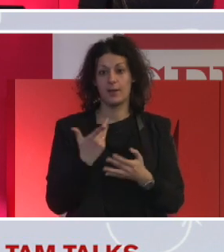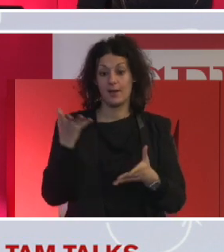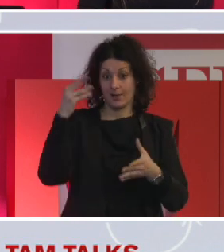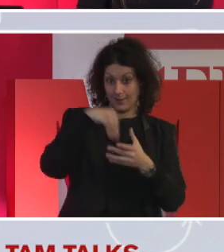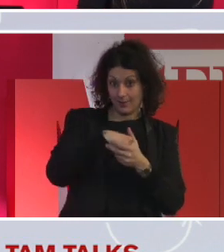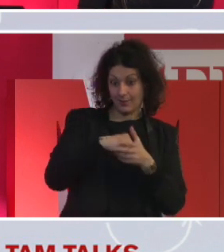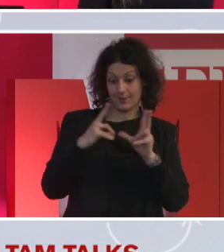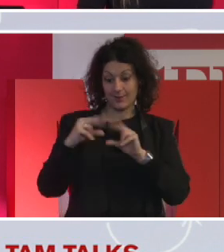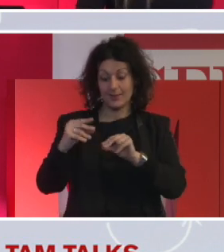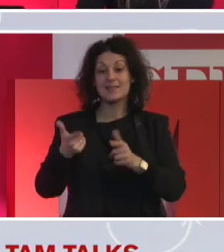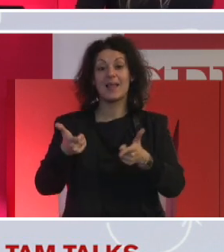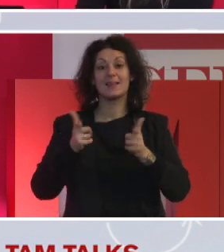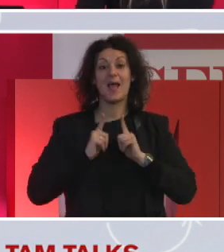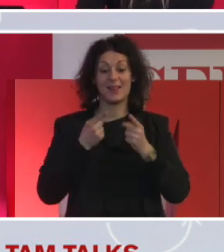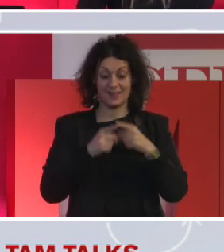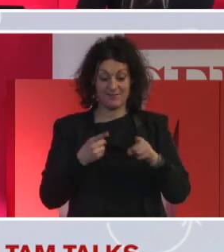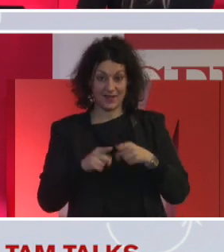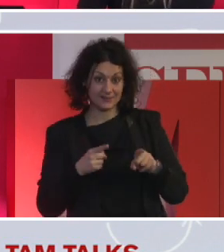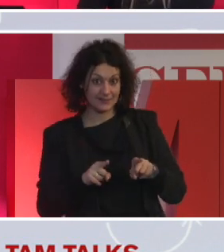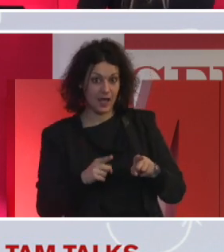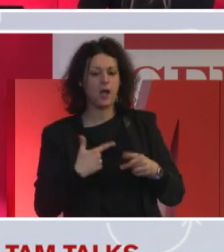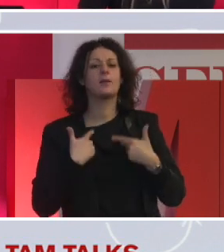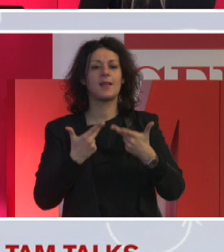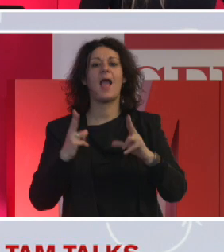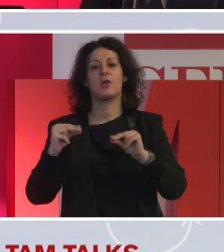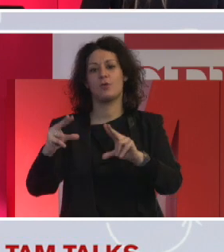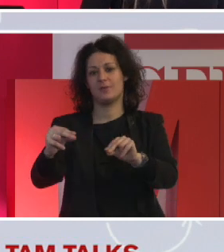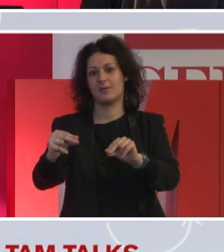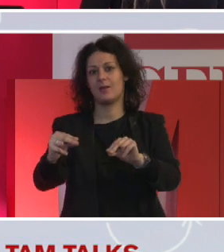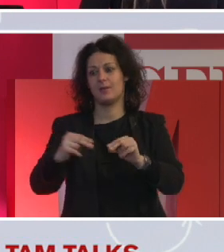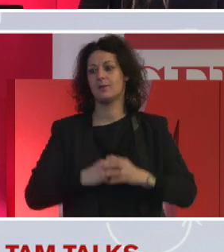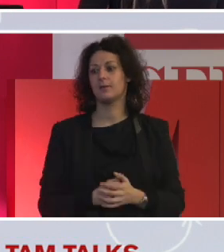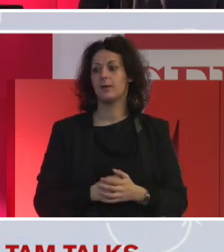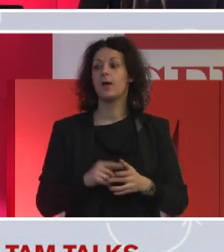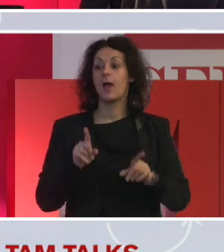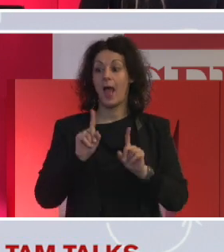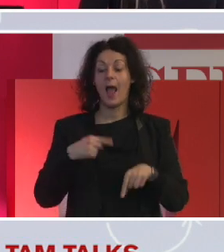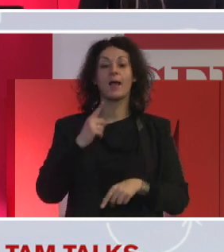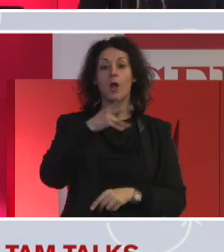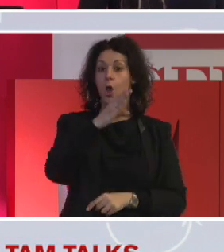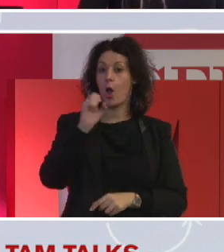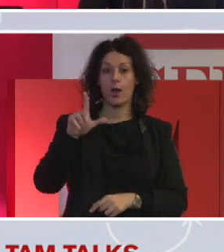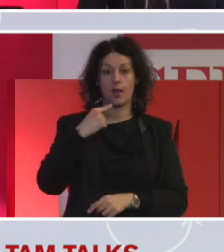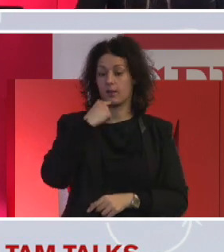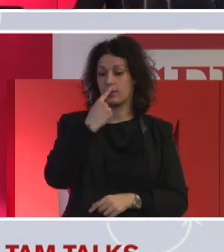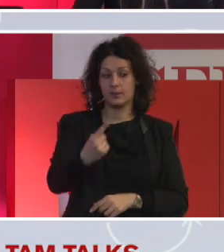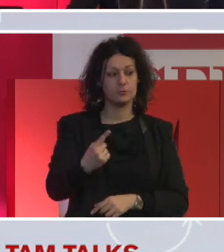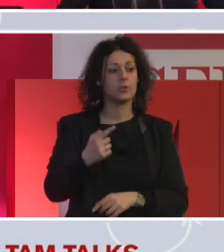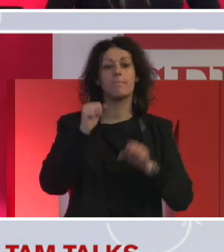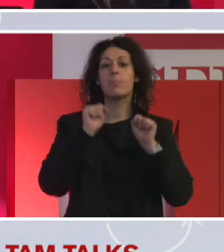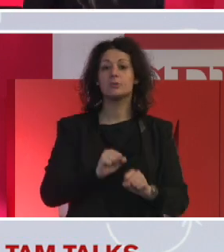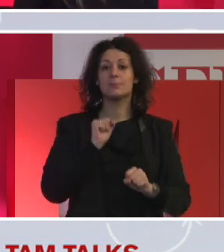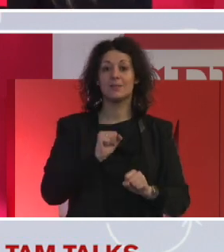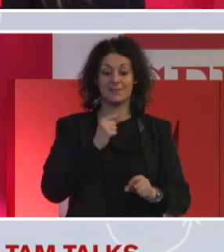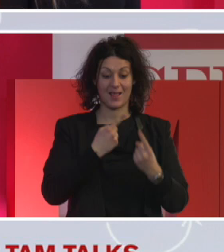in realtà la può portare stesso per Google che ne parla apertamente avere una varietà di prospettive porta a prendere decisioni migliori e prodotti più